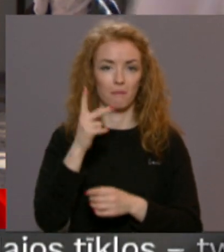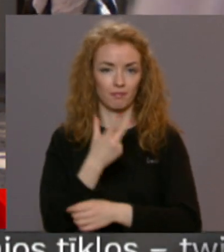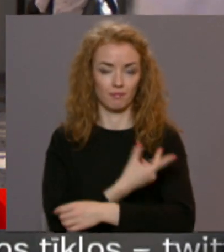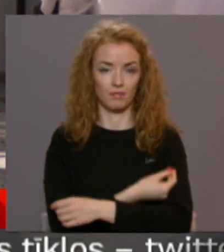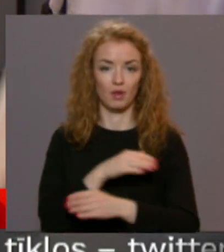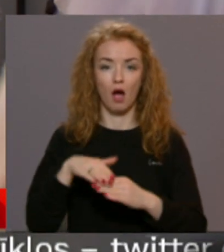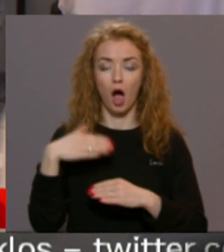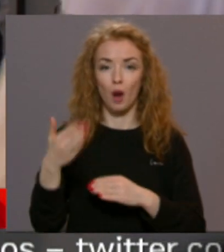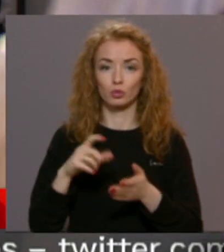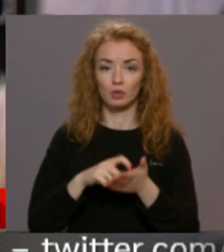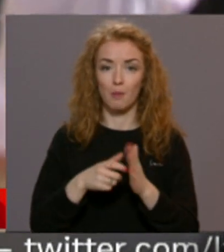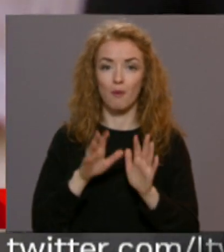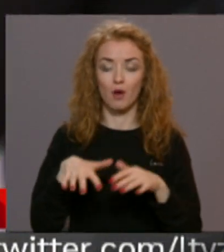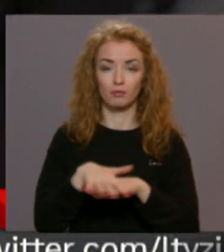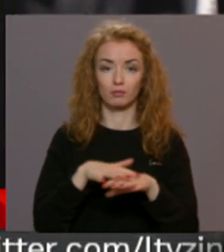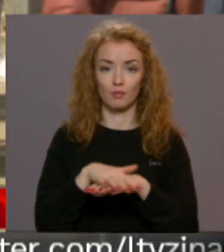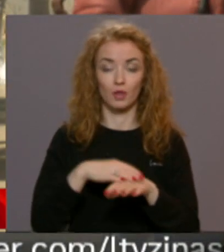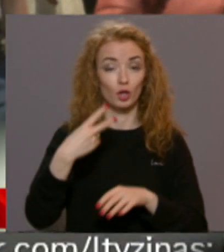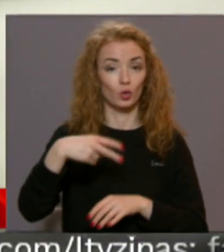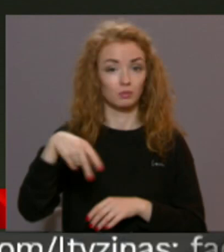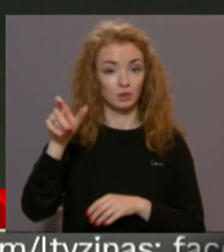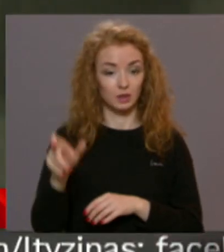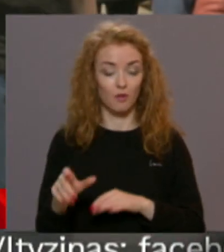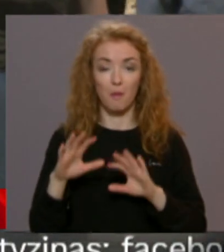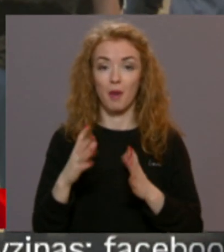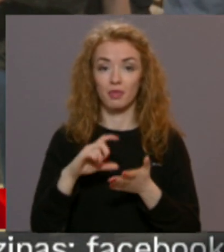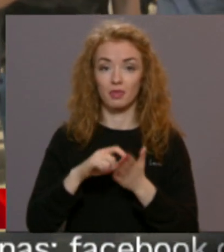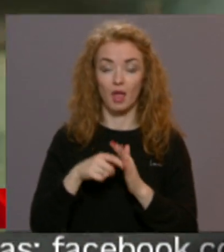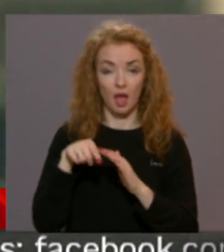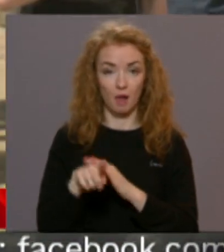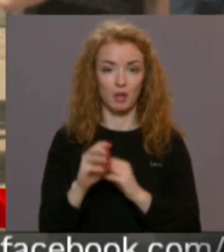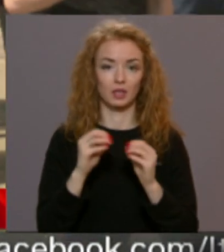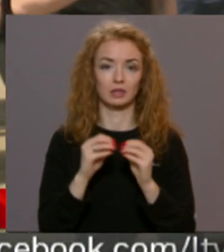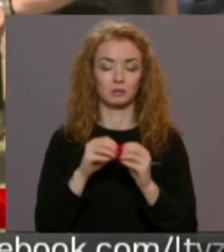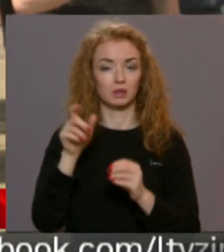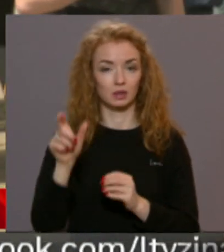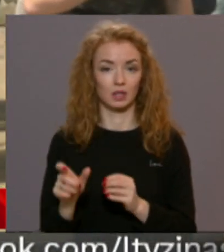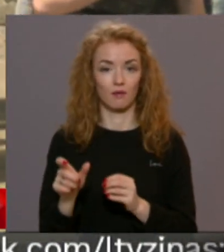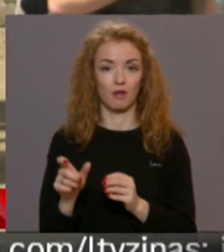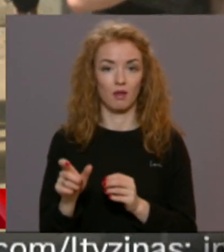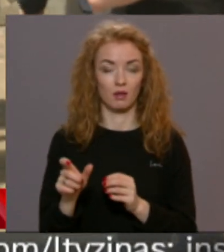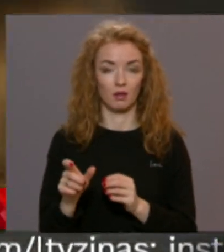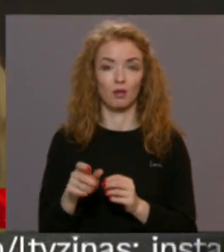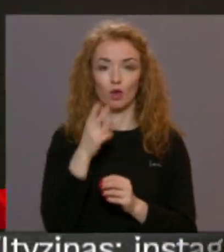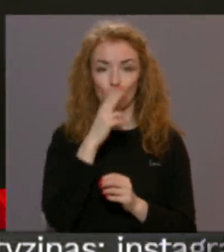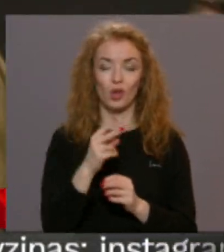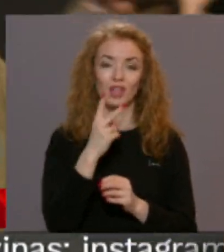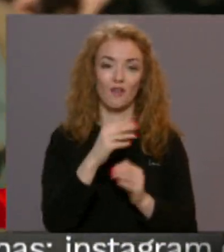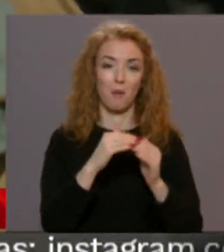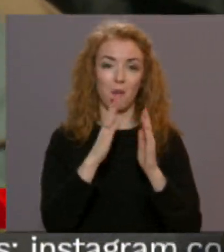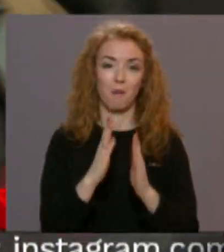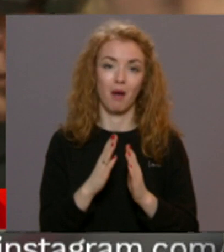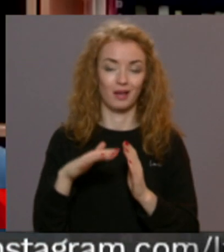Ārpus telpām turpmāk varēs pulcēties 20 cilvēki, savukārt telpās 10 cilvēki. Ja vien tie ir no nevairākā divām mājas